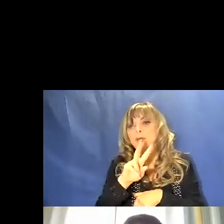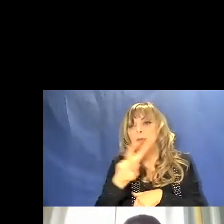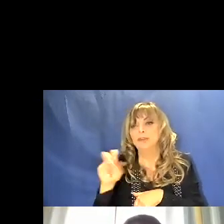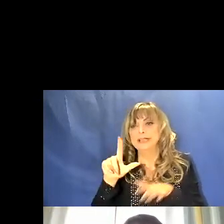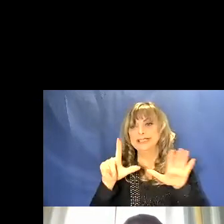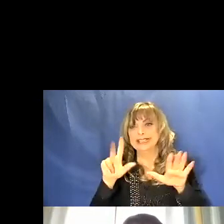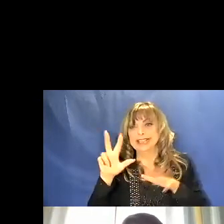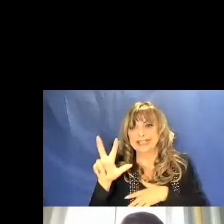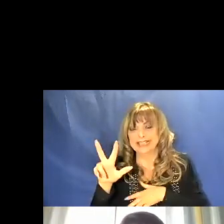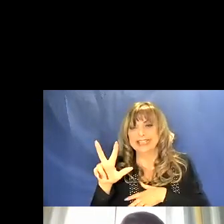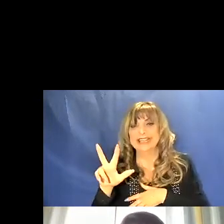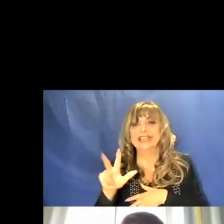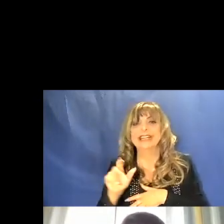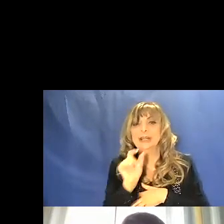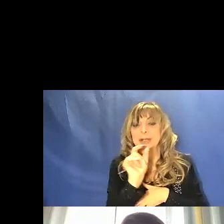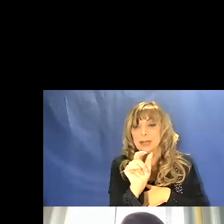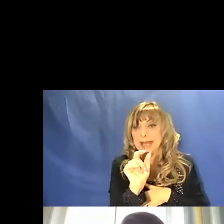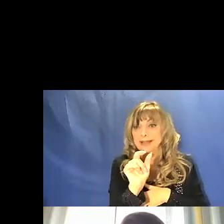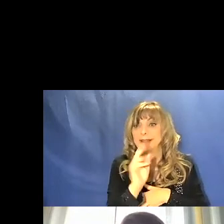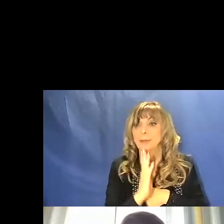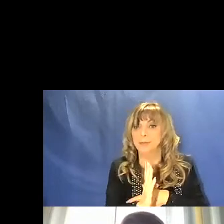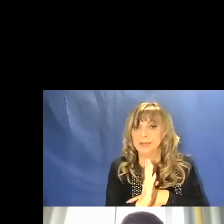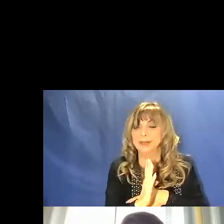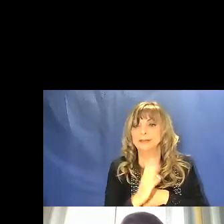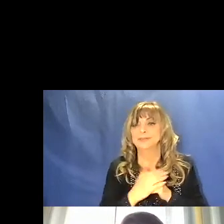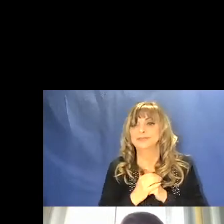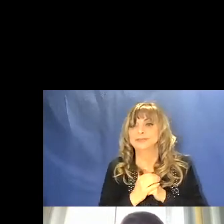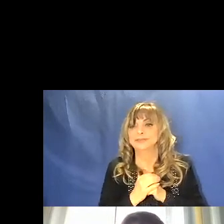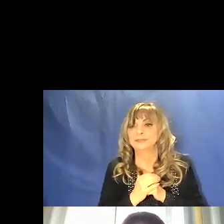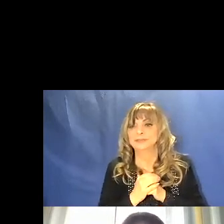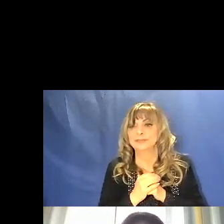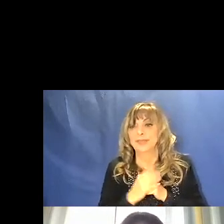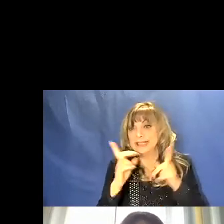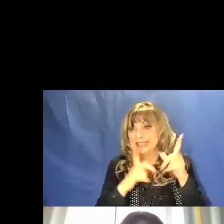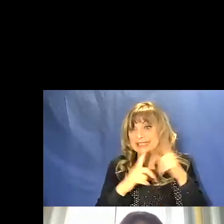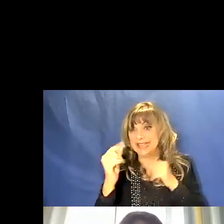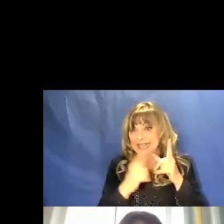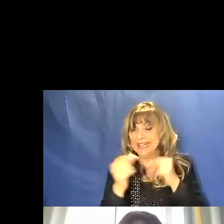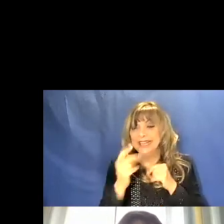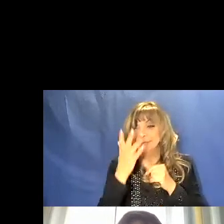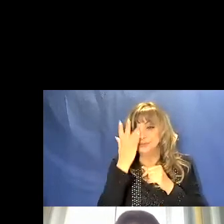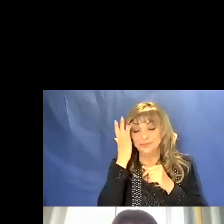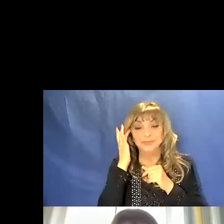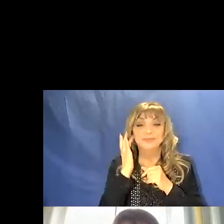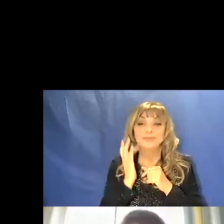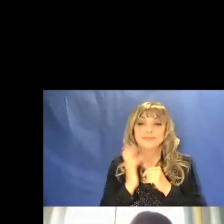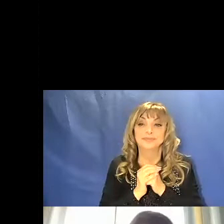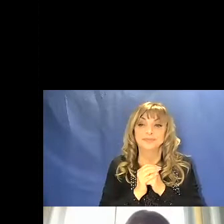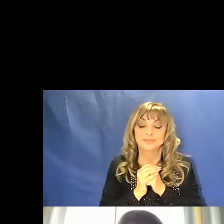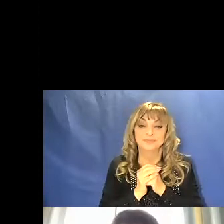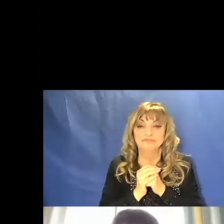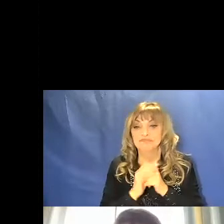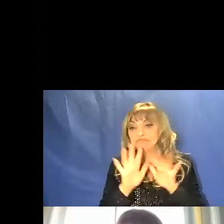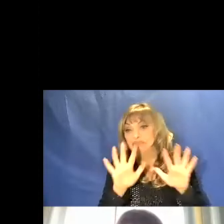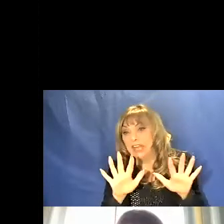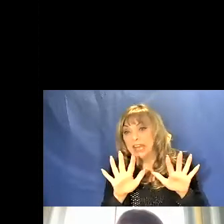La lettera B indica le stelle tra i 10